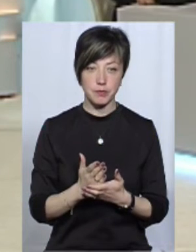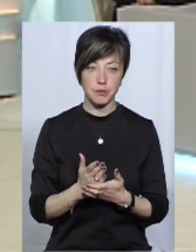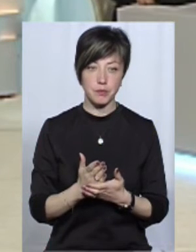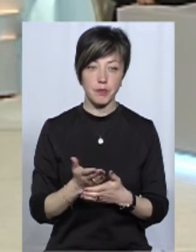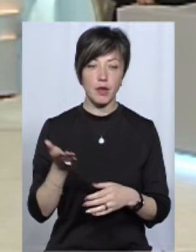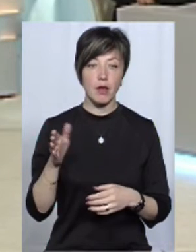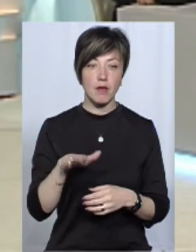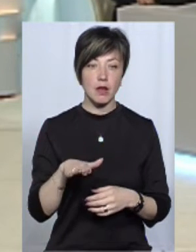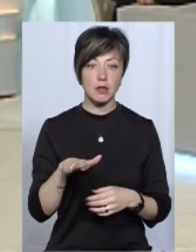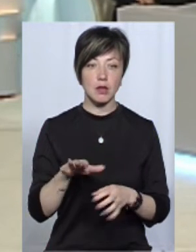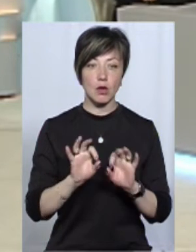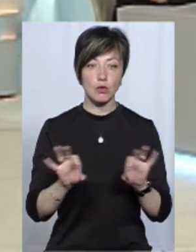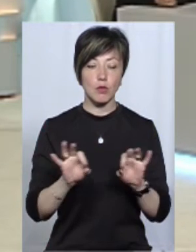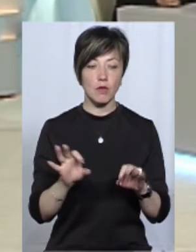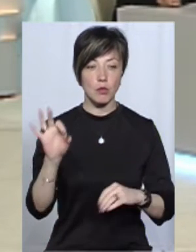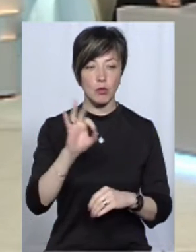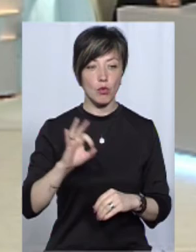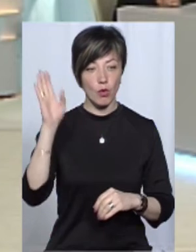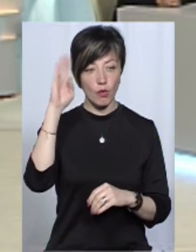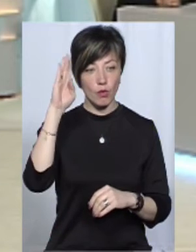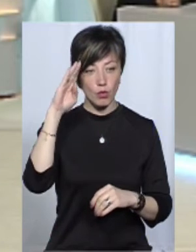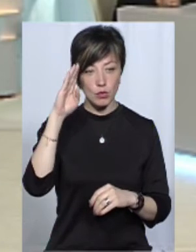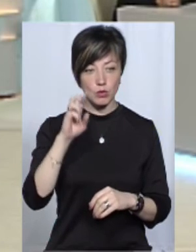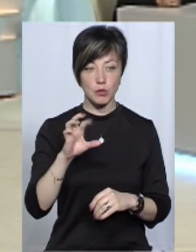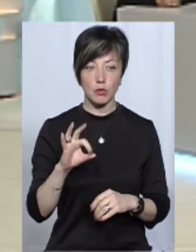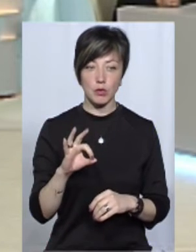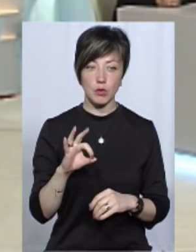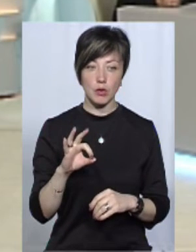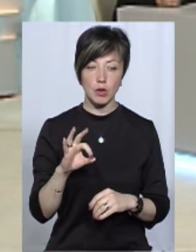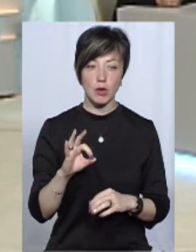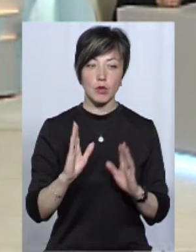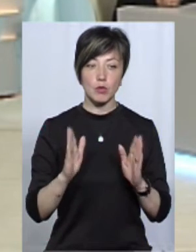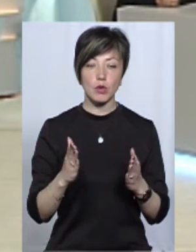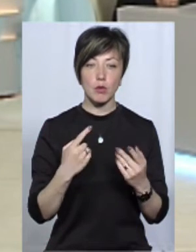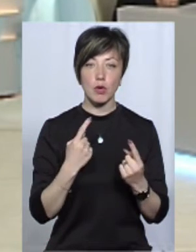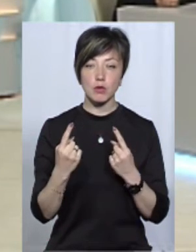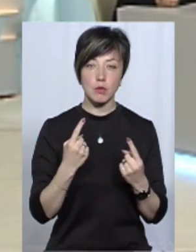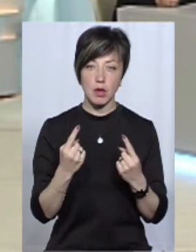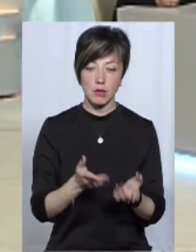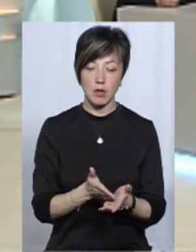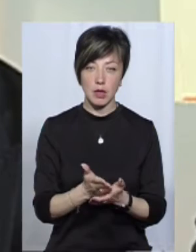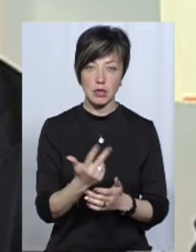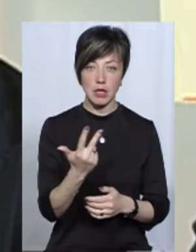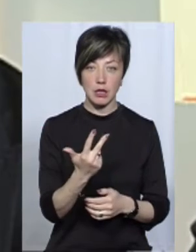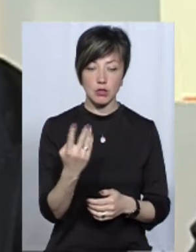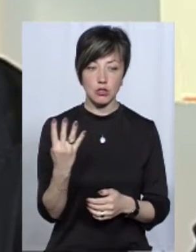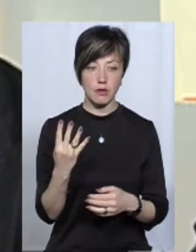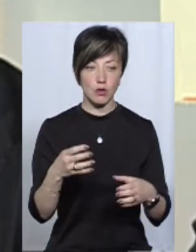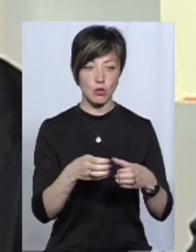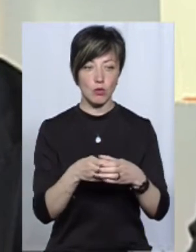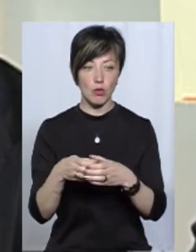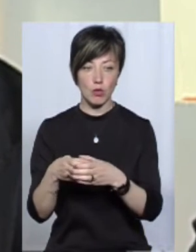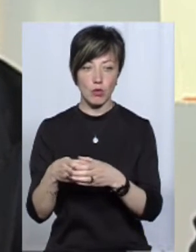Ну, я розповім про воду, тому що будемо розумовляти в ракурсі третєї та четвертого блоку. Так.